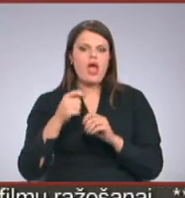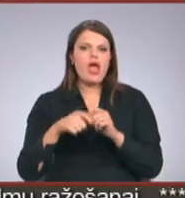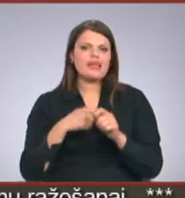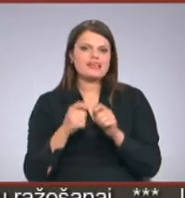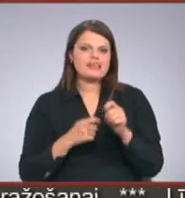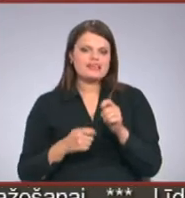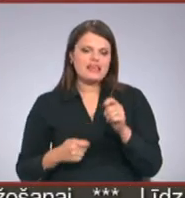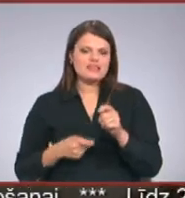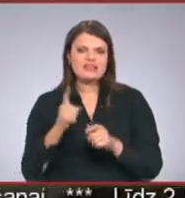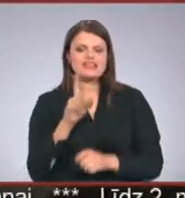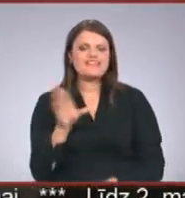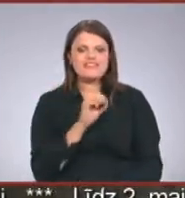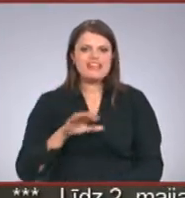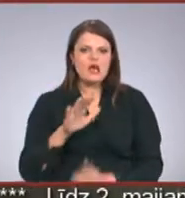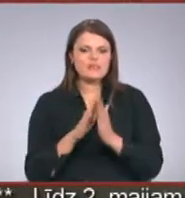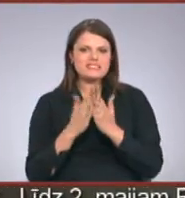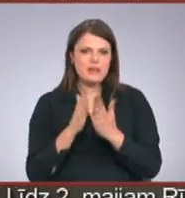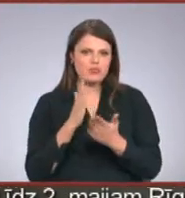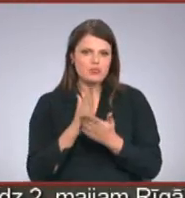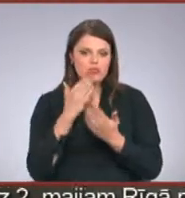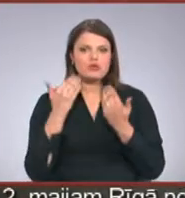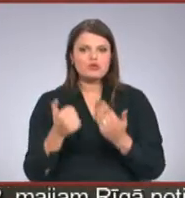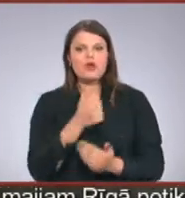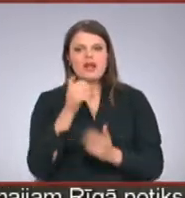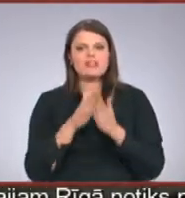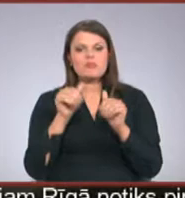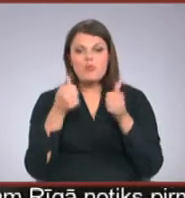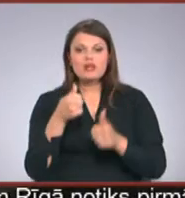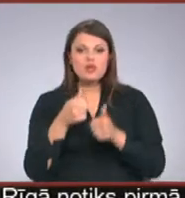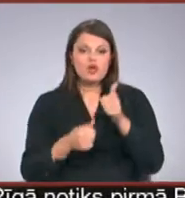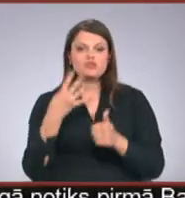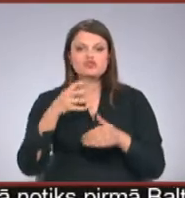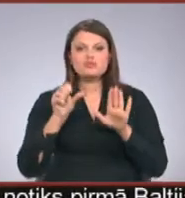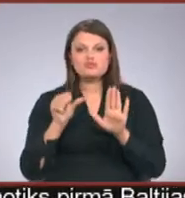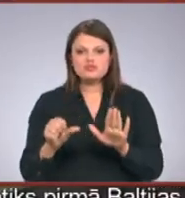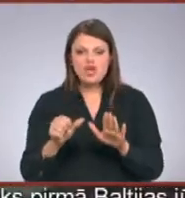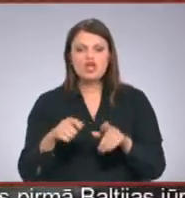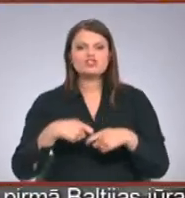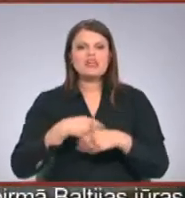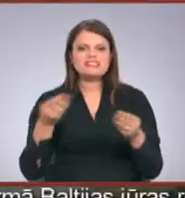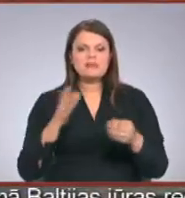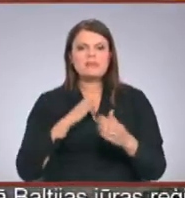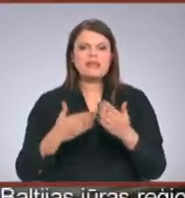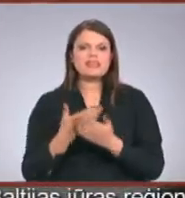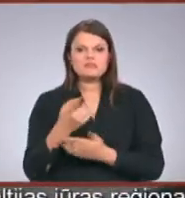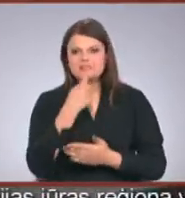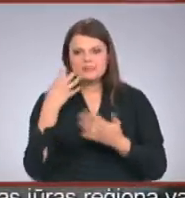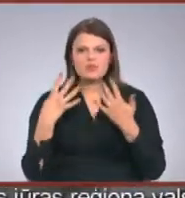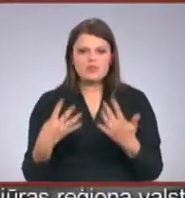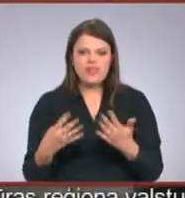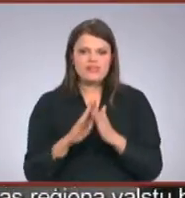Eiropas grāmatniecības notikumus. Šogad grāmatu mākslas konkursā 46 izdevēja biesnieguši 109 izdevums.